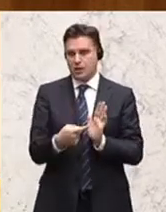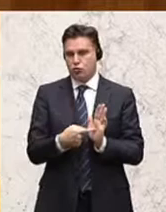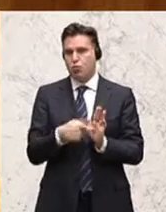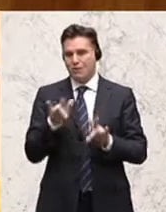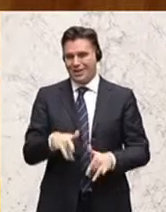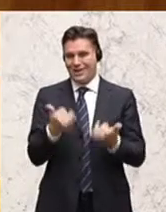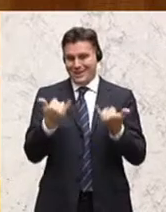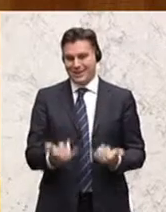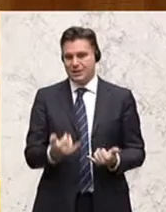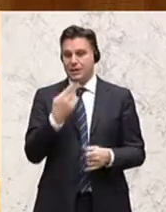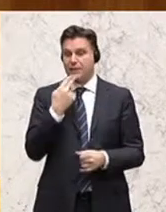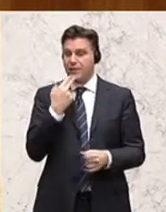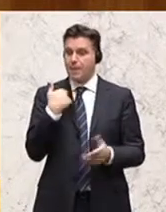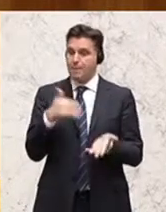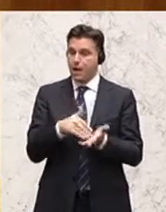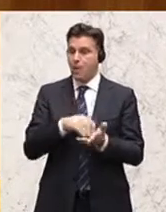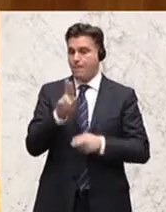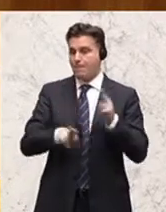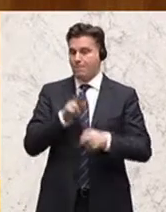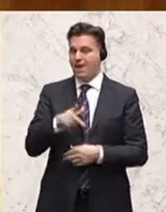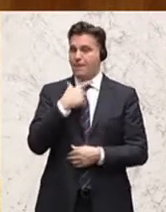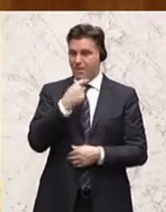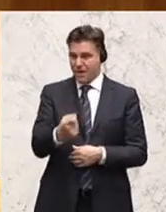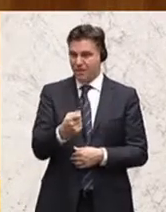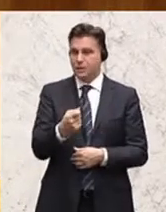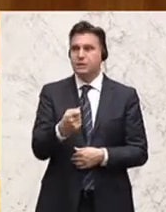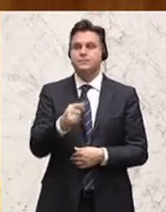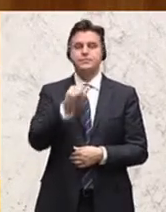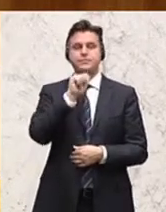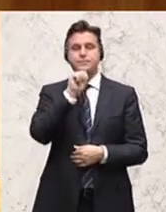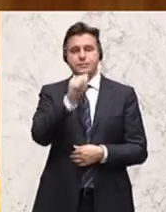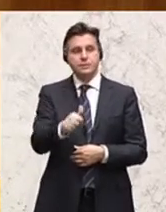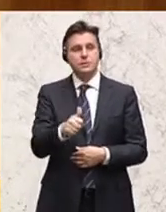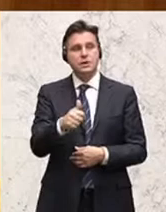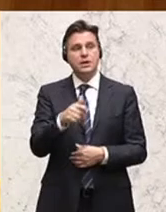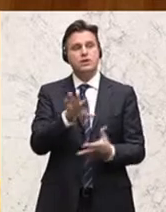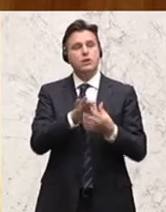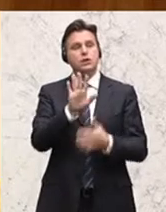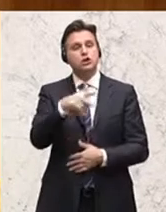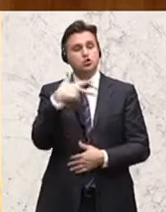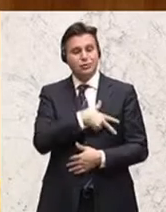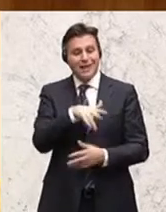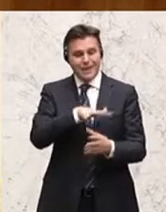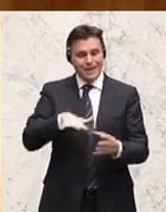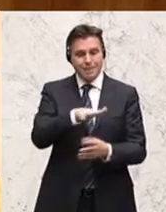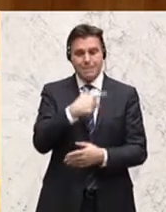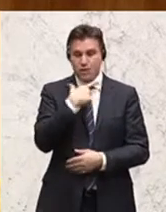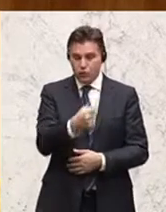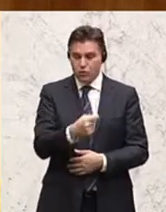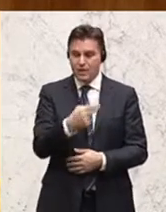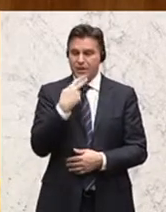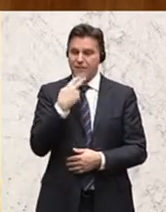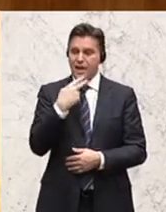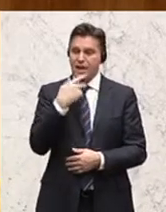jeder Mensch, der pflegebedürftig ist, und das möchte ich auch betonen, es bekommt nicht auf soziale Bedürftigkeit an. Es ist nicht, sozial